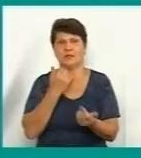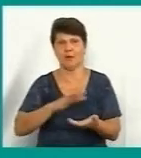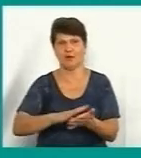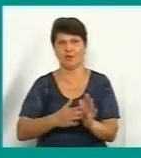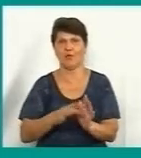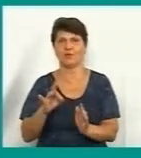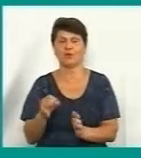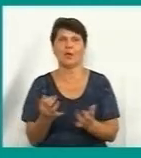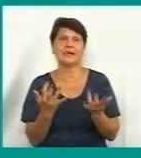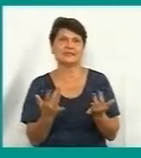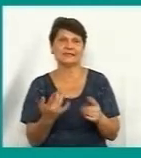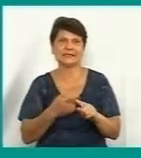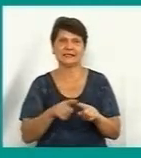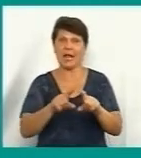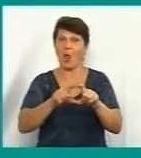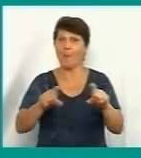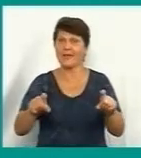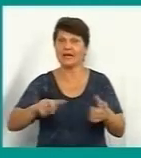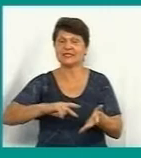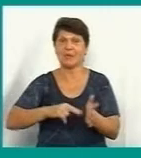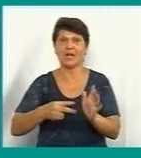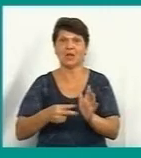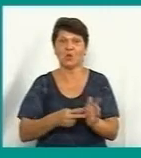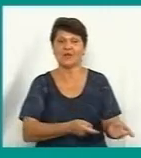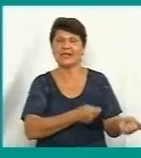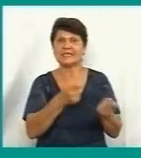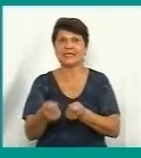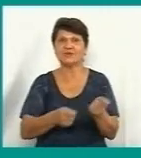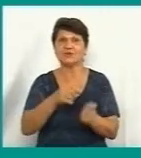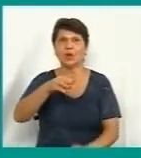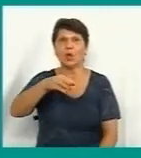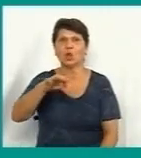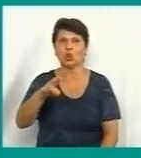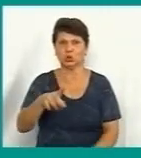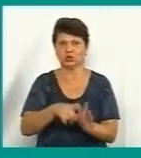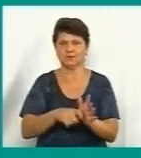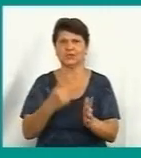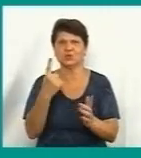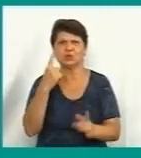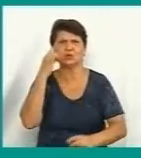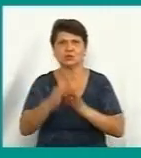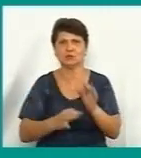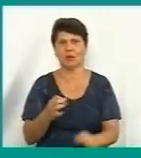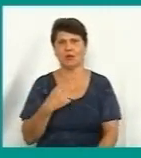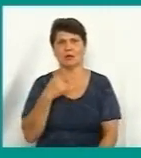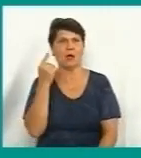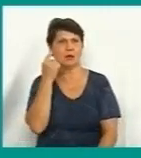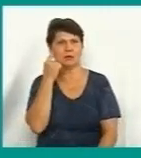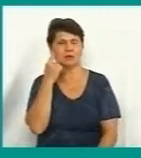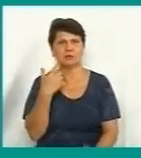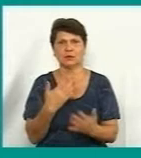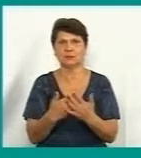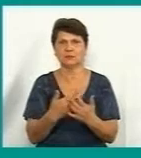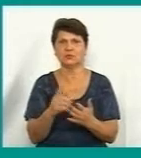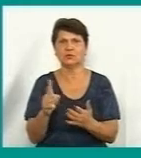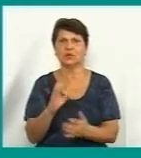Скільки на цей об'єкт заплановано завозити тон сміття щодоби? Я думаю, кількість десь орендовна та сама,